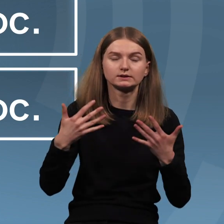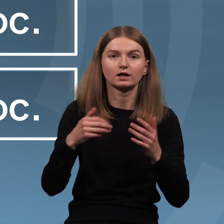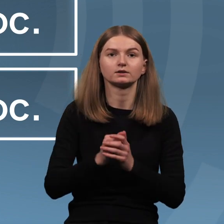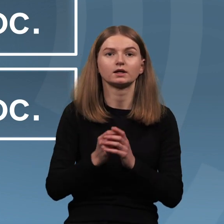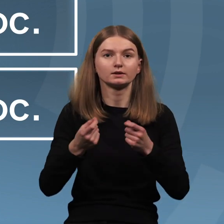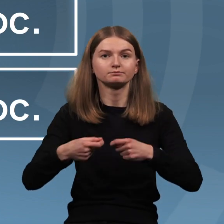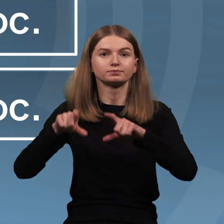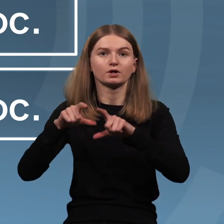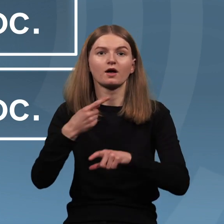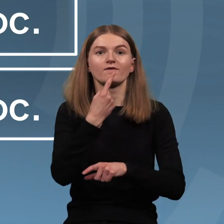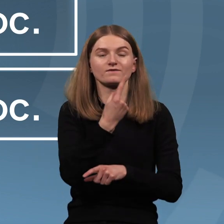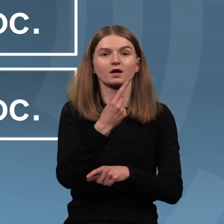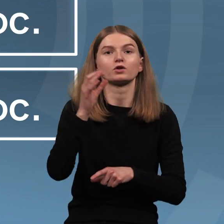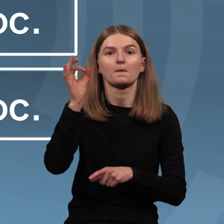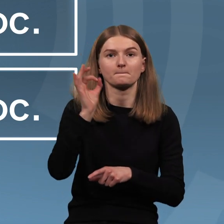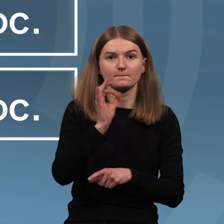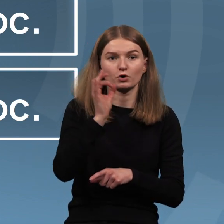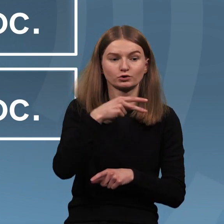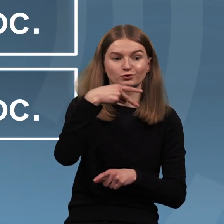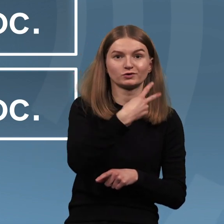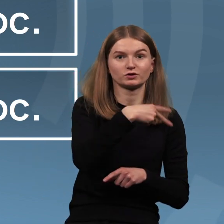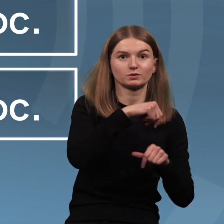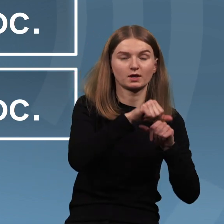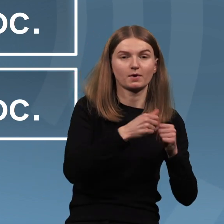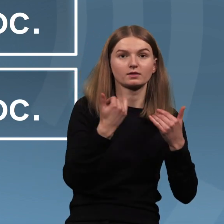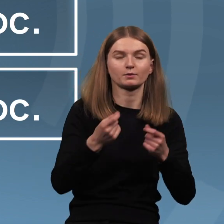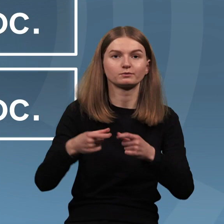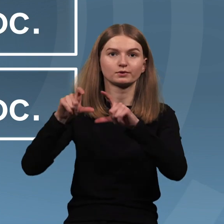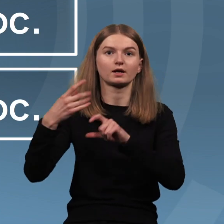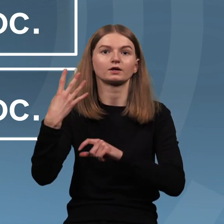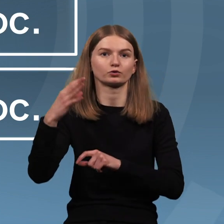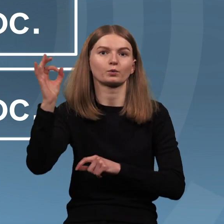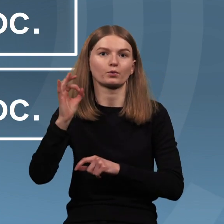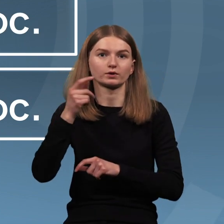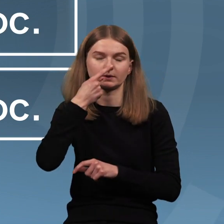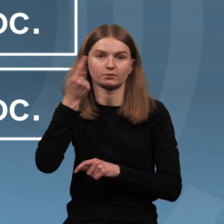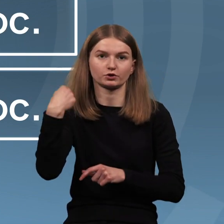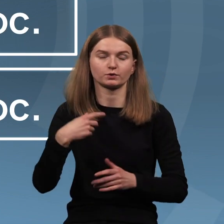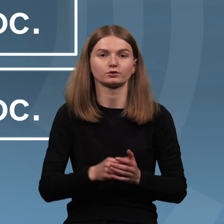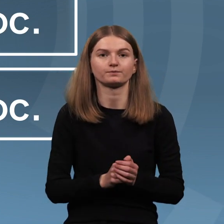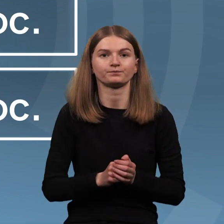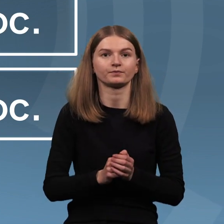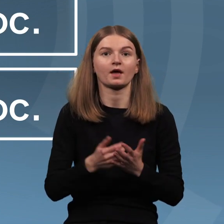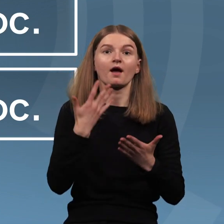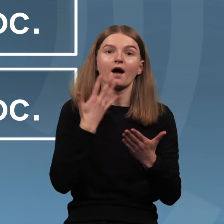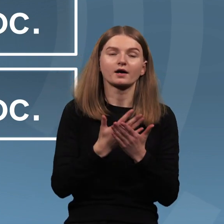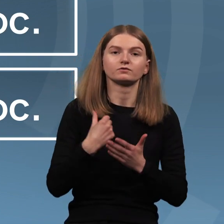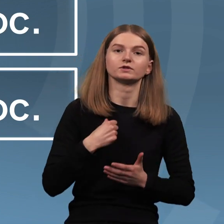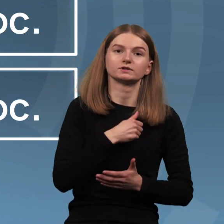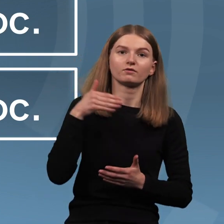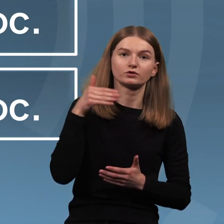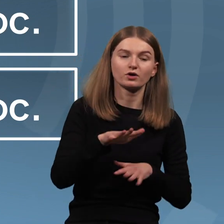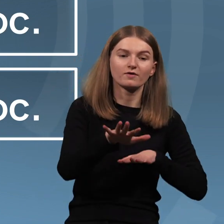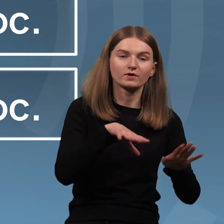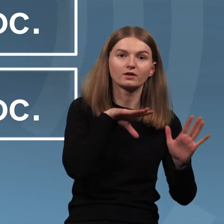1 procento 2020 metais iki 4 procentų pernai. Aktyvumas savanoriškoje veikloje